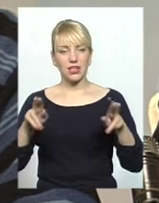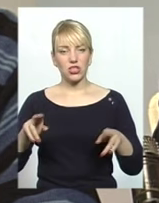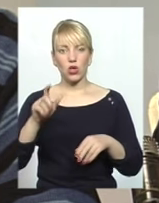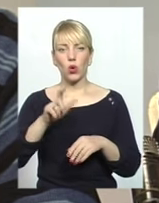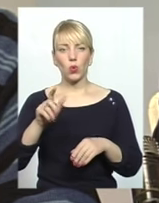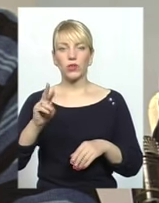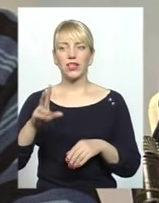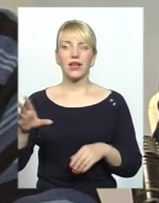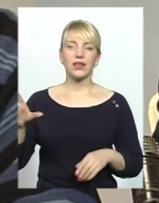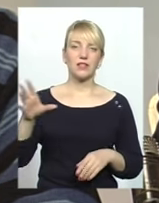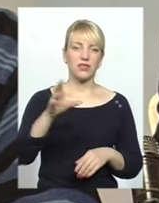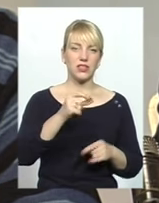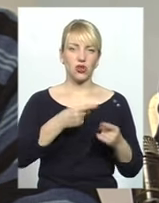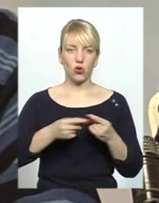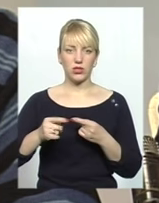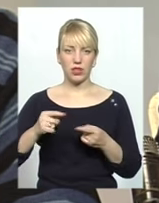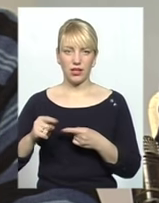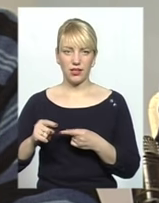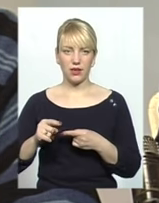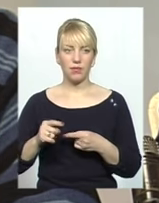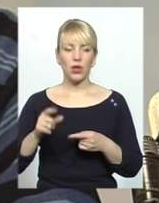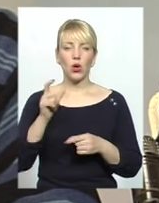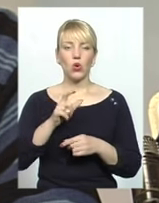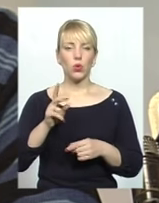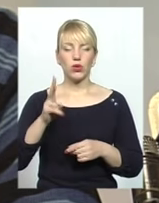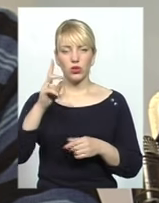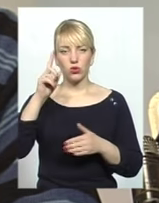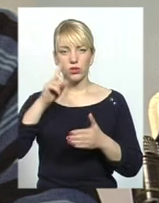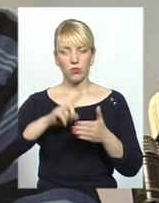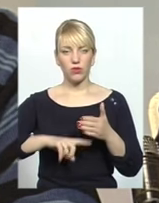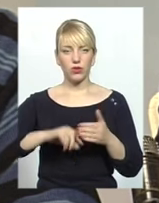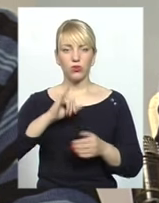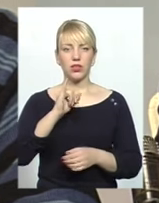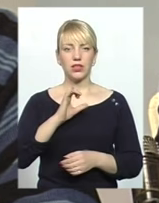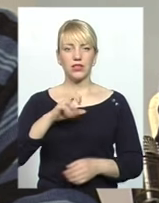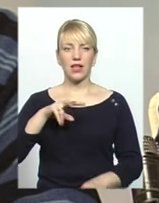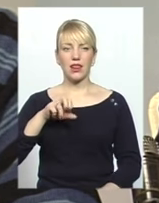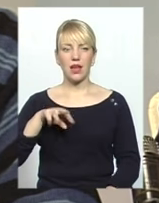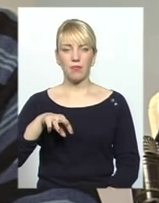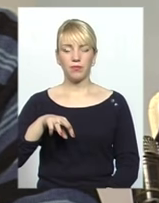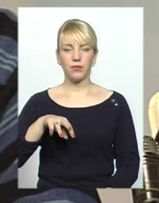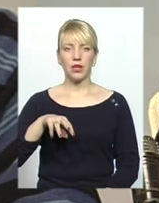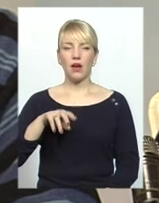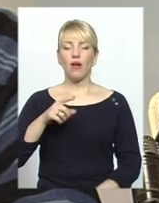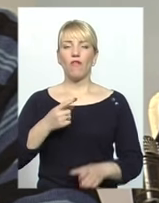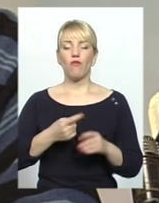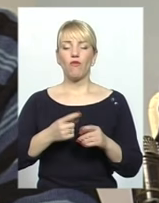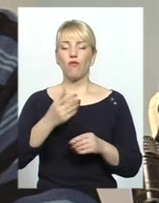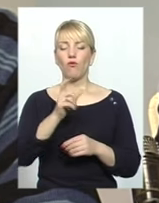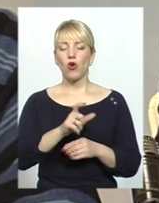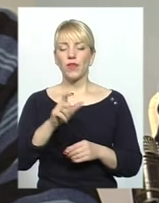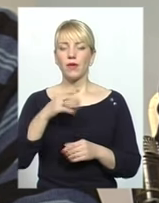остальні. Тобто люди, які сповідують іслам, вони по фізичному